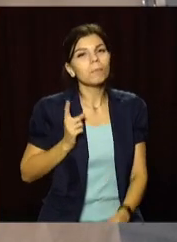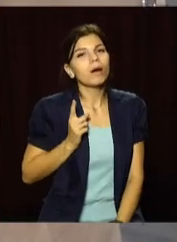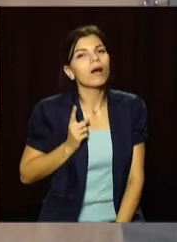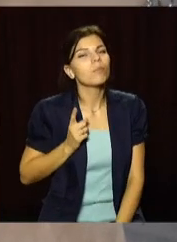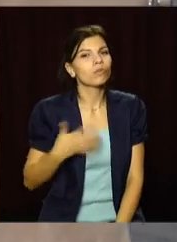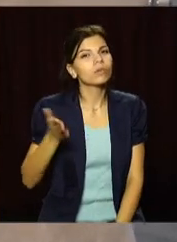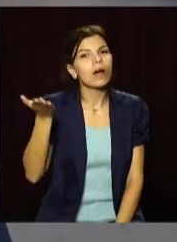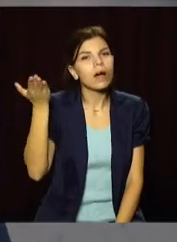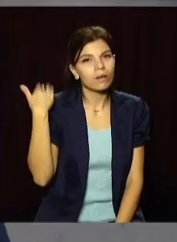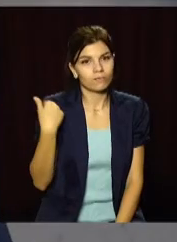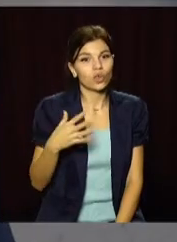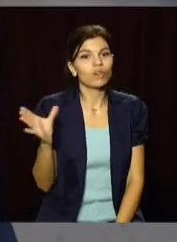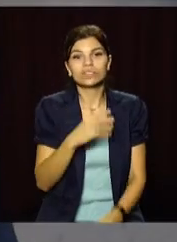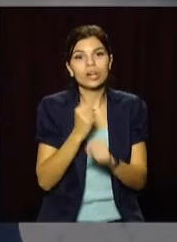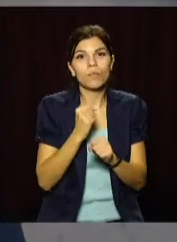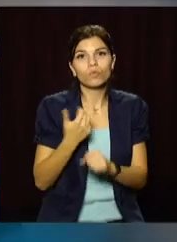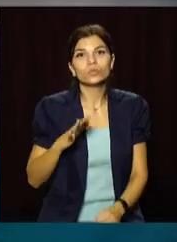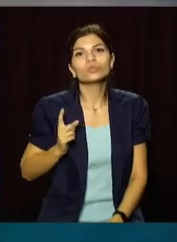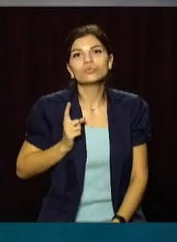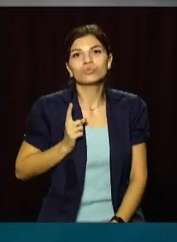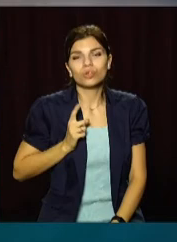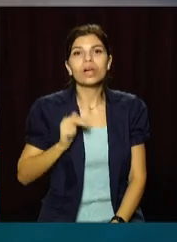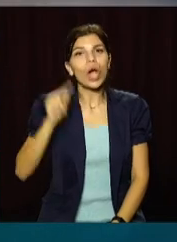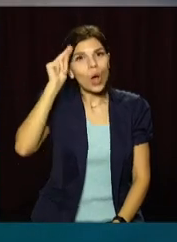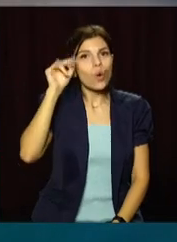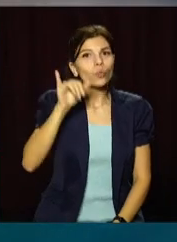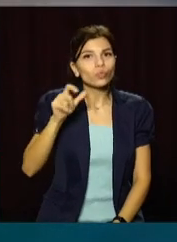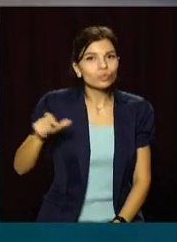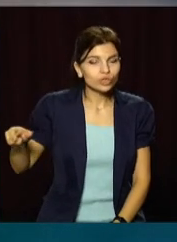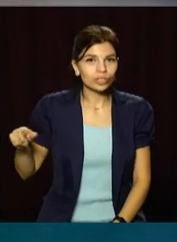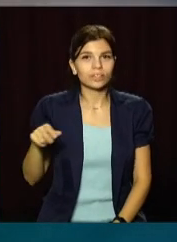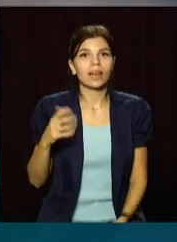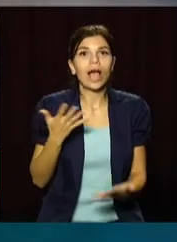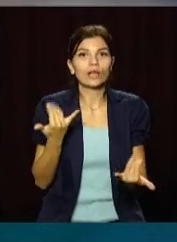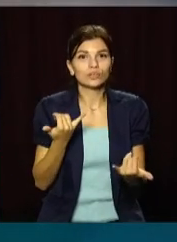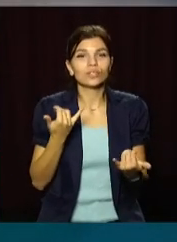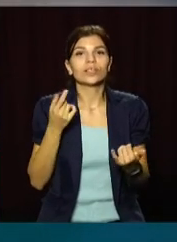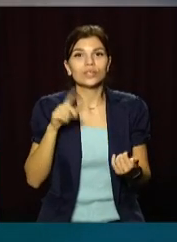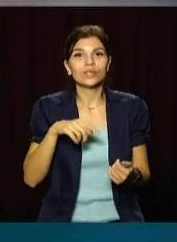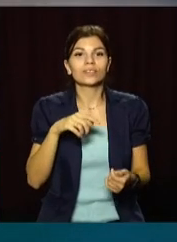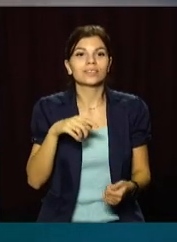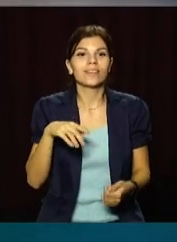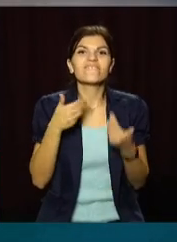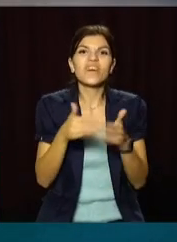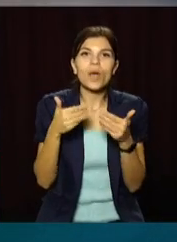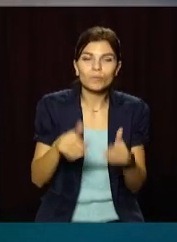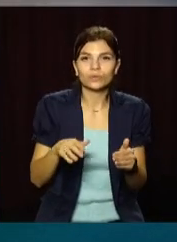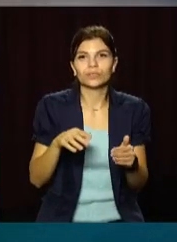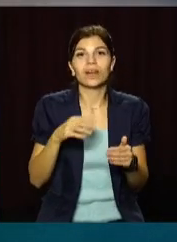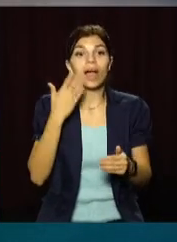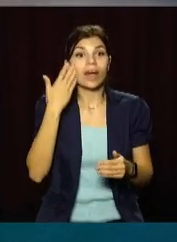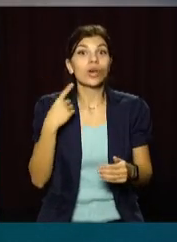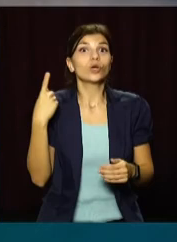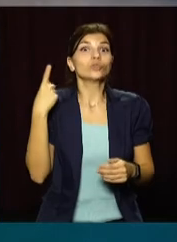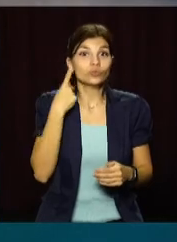з нетерпінням. Ці роботи чекали як учні, які сьогодні навчаються, батьки, так і всі випускники. Коли пішла